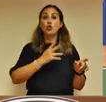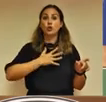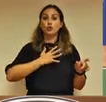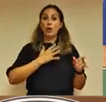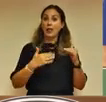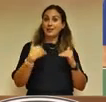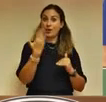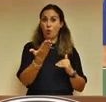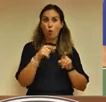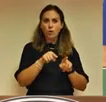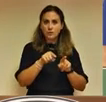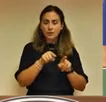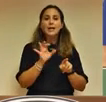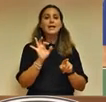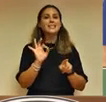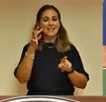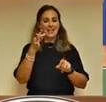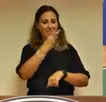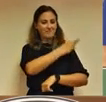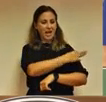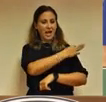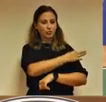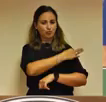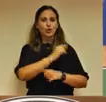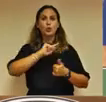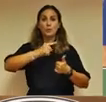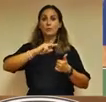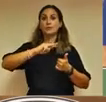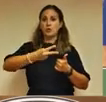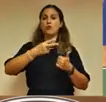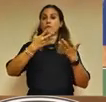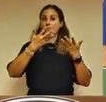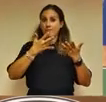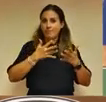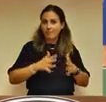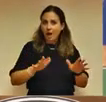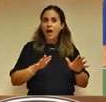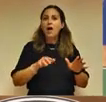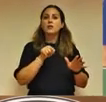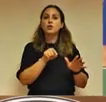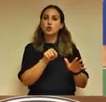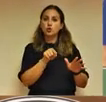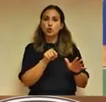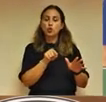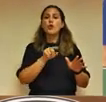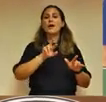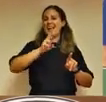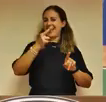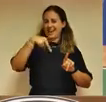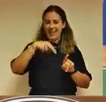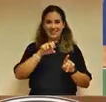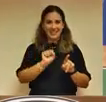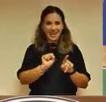abbiano ricevuto il ciclo di vaccinazione primaria, quindi per capirci, per i vaccini a RNA